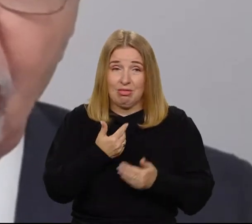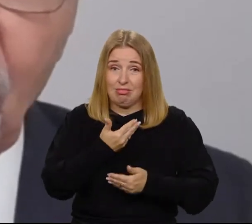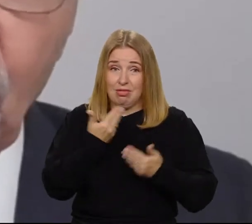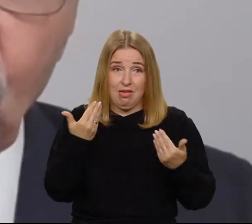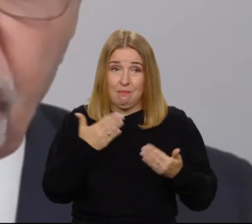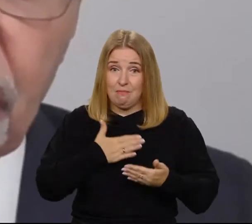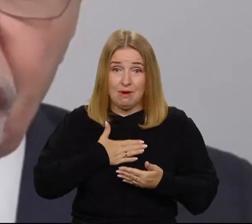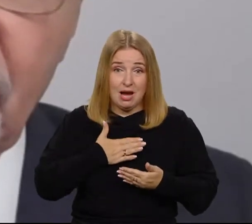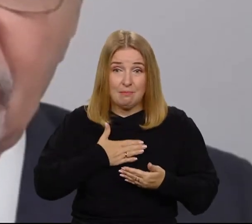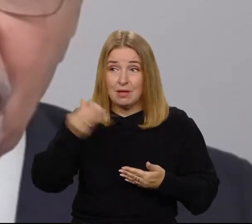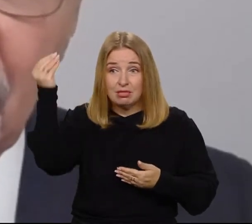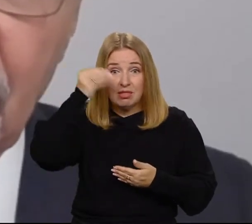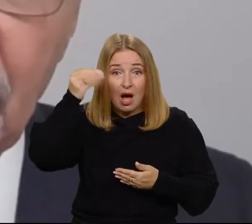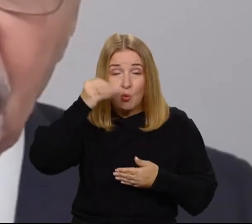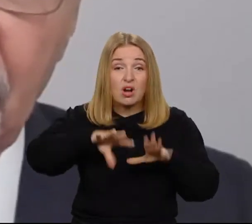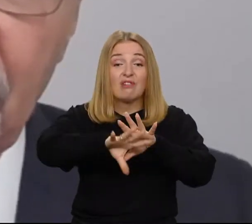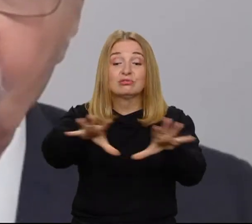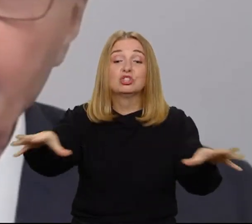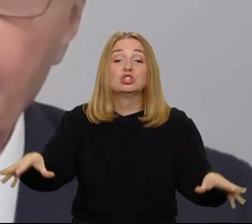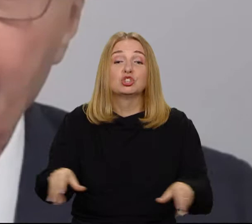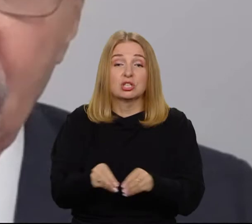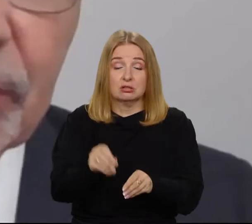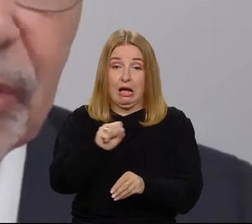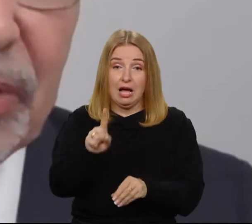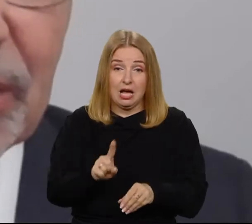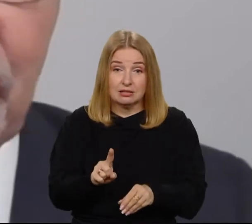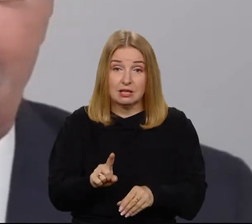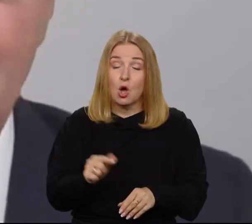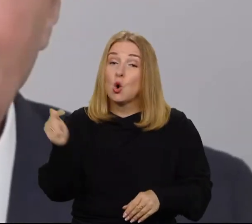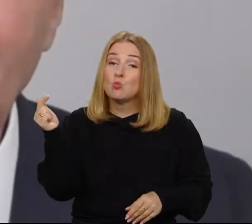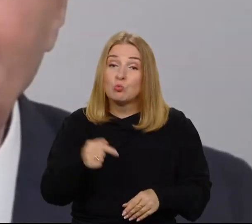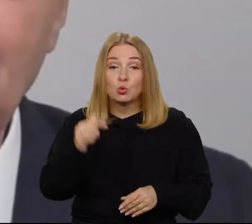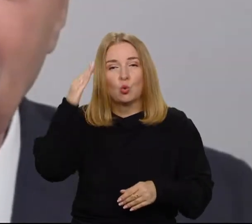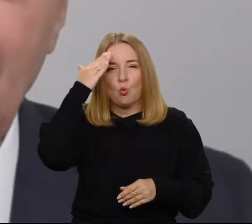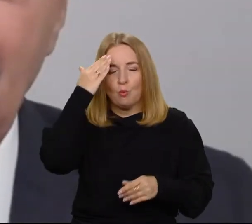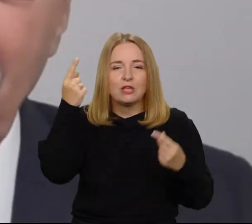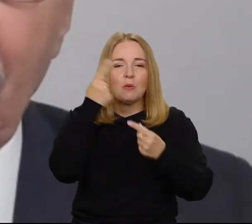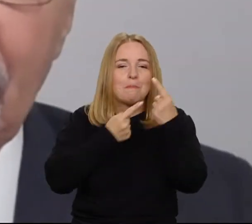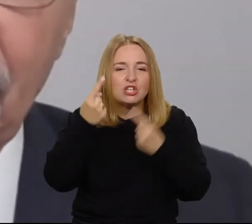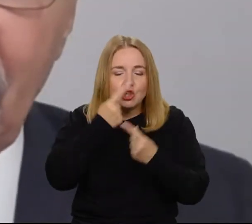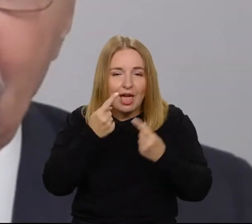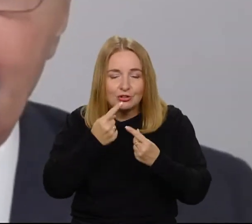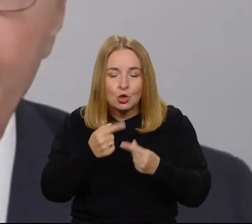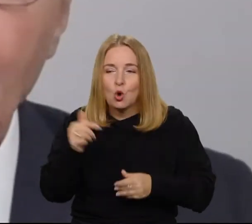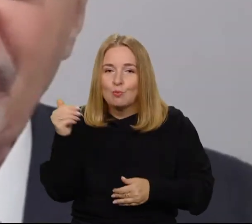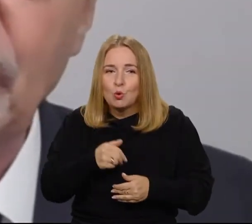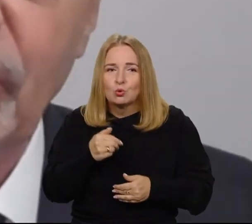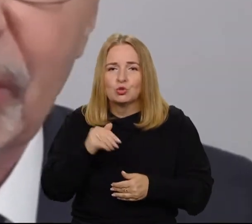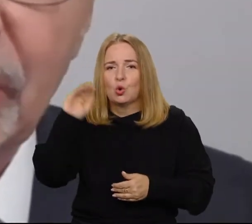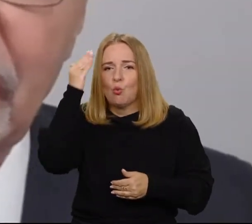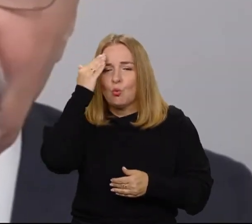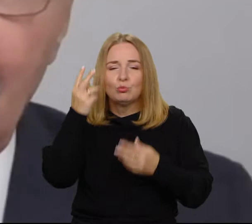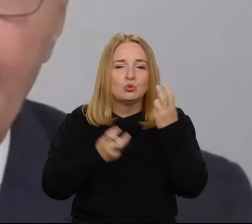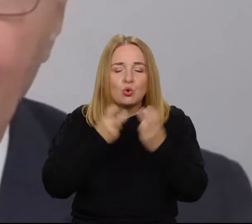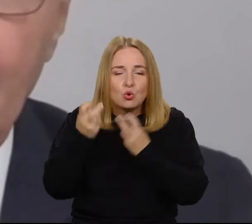uczyć się wszystkiego, ile mamy uczyć się myśleć. Sokrates powiedział do swoich uczniów, że chcę wam od razu